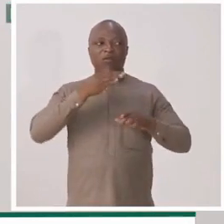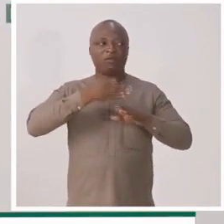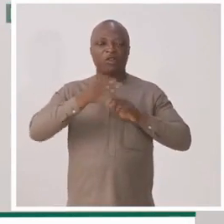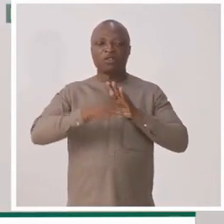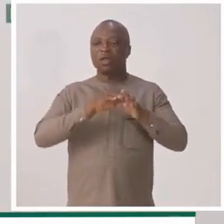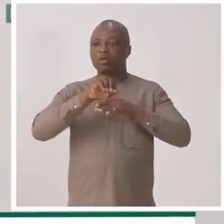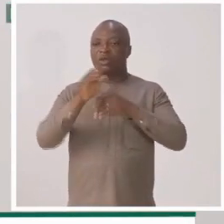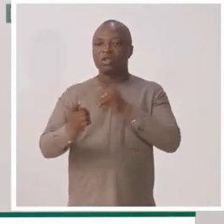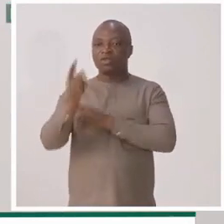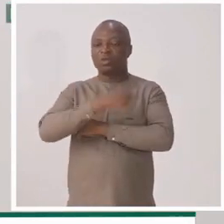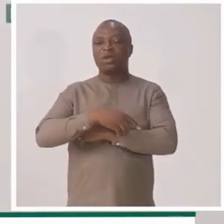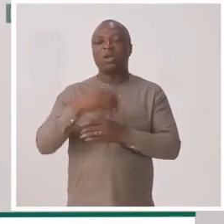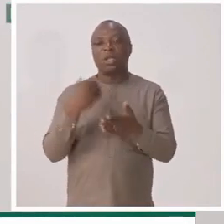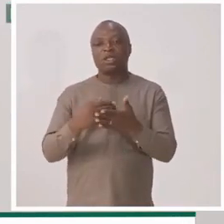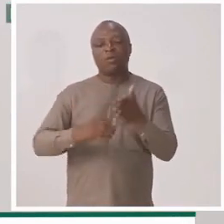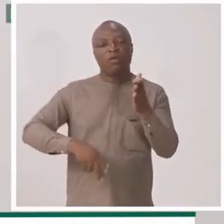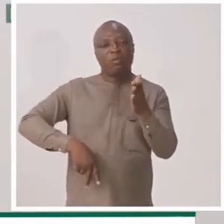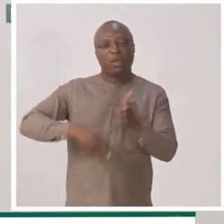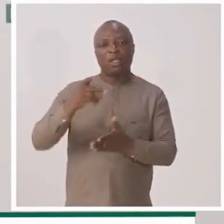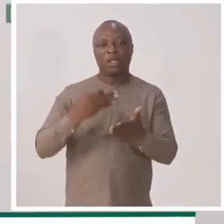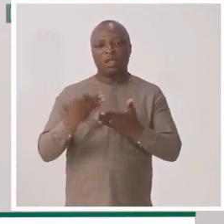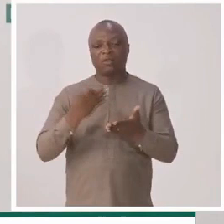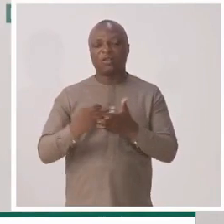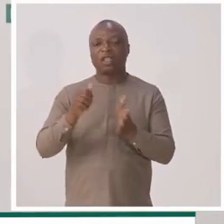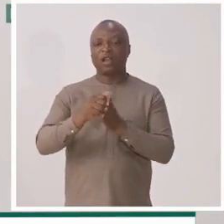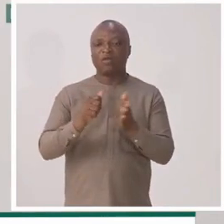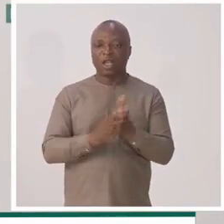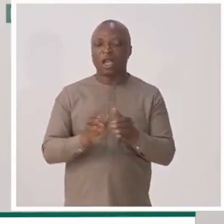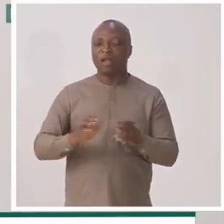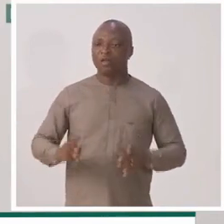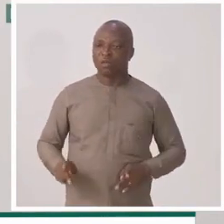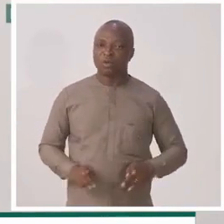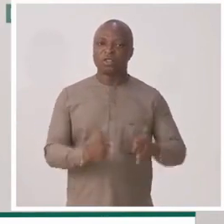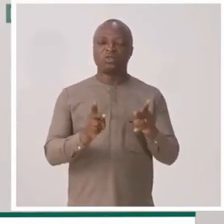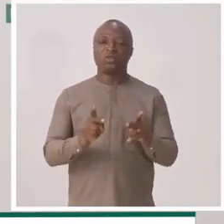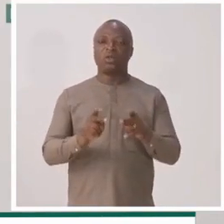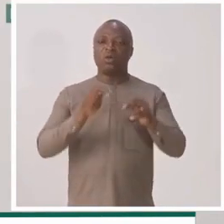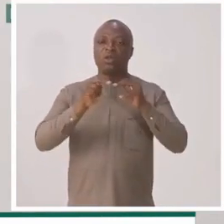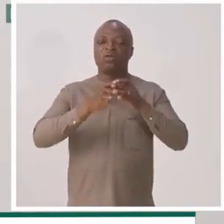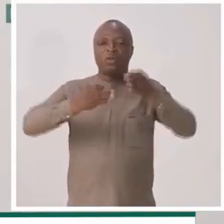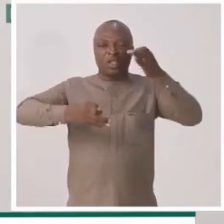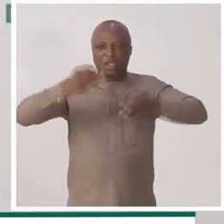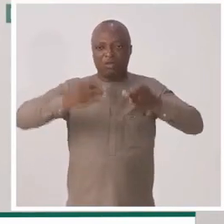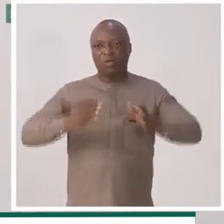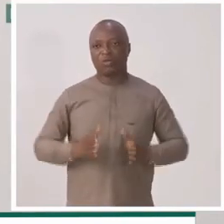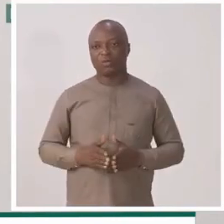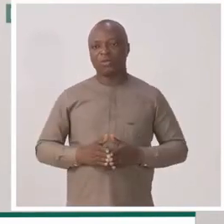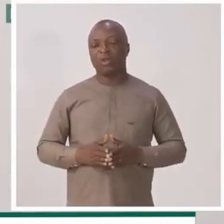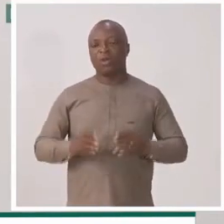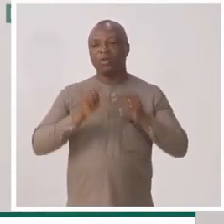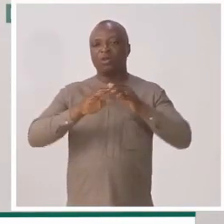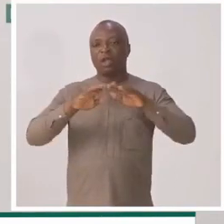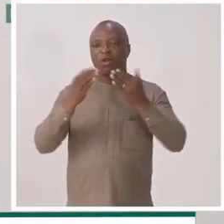pas forcément tous les jours de quoi payer les frais d'avocat, de procédure au niveau des tribunaux.